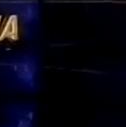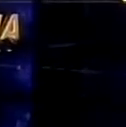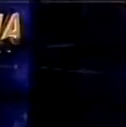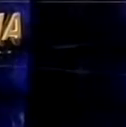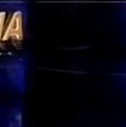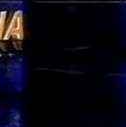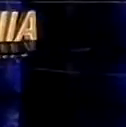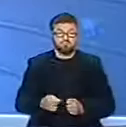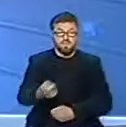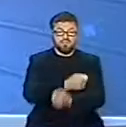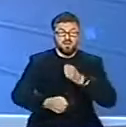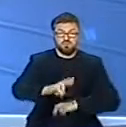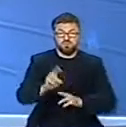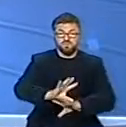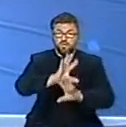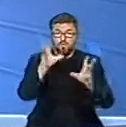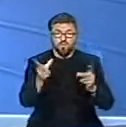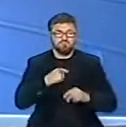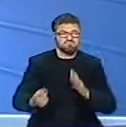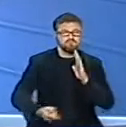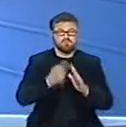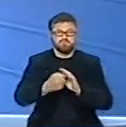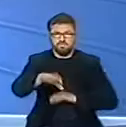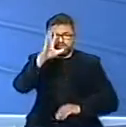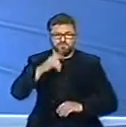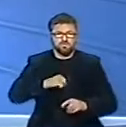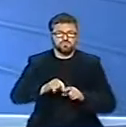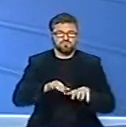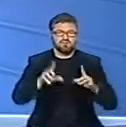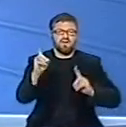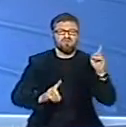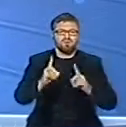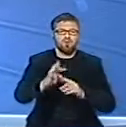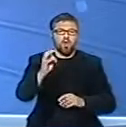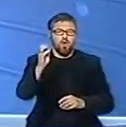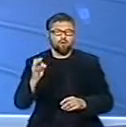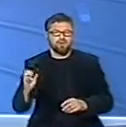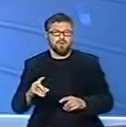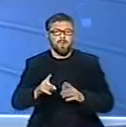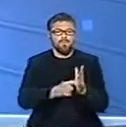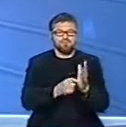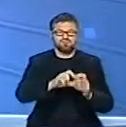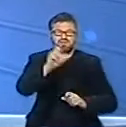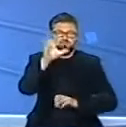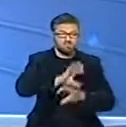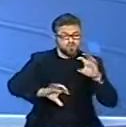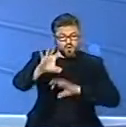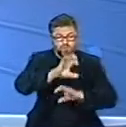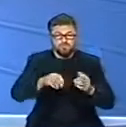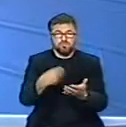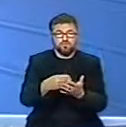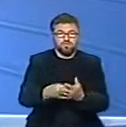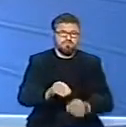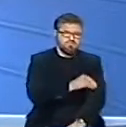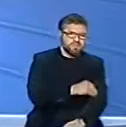Muzyka Po raz pierwszy zagościły w Łodzi. W pofabrycznych przestrzeniach Of Piotrkowska przez cały dzień można było oglądać i kupować